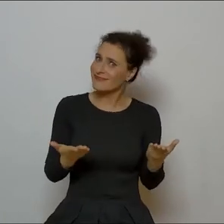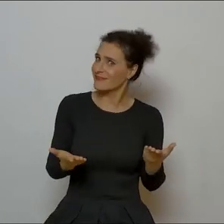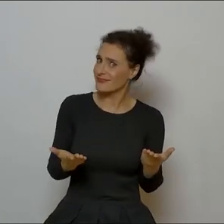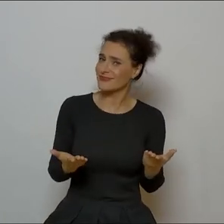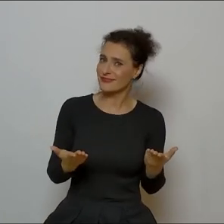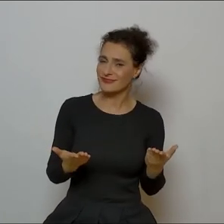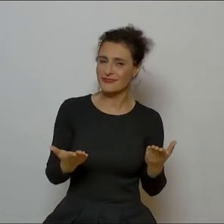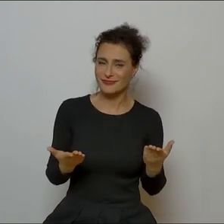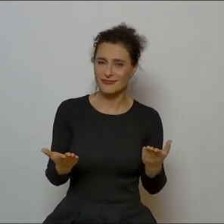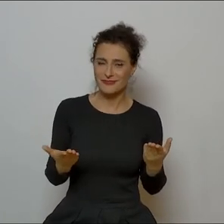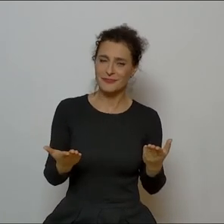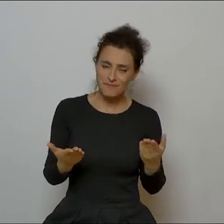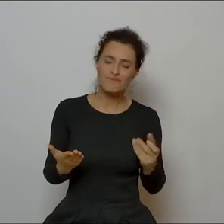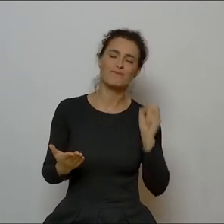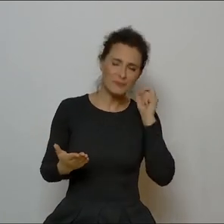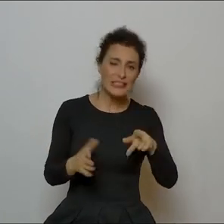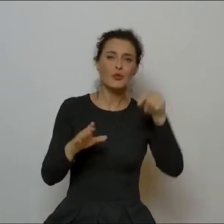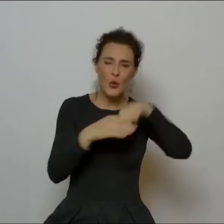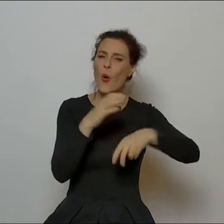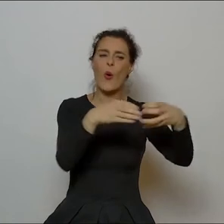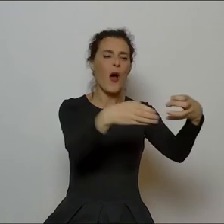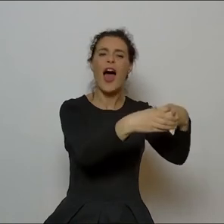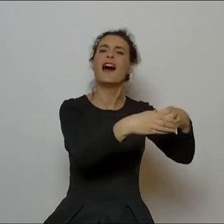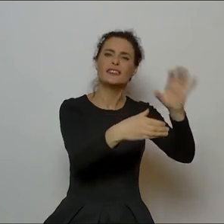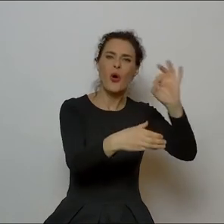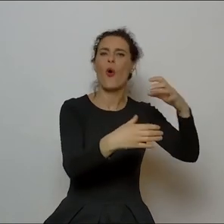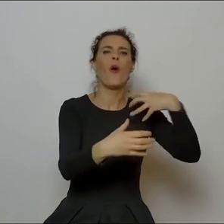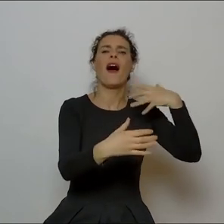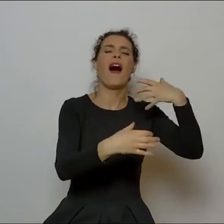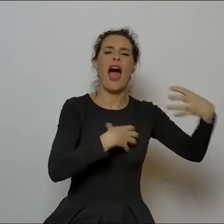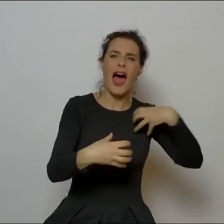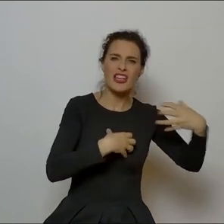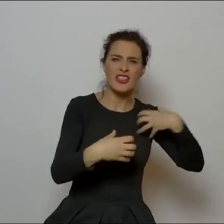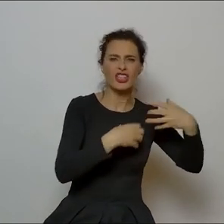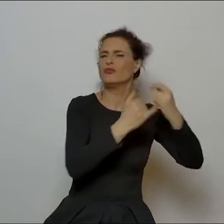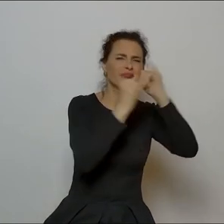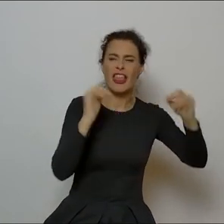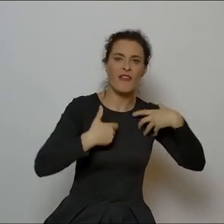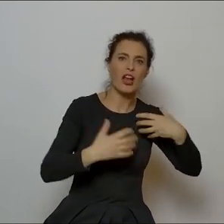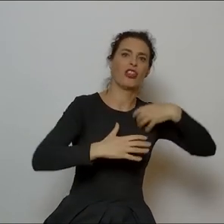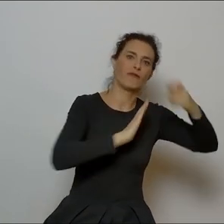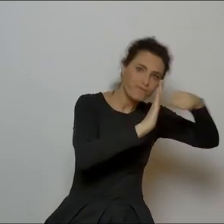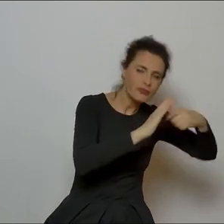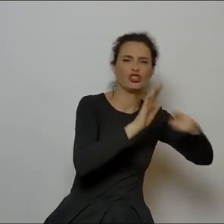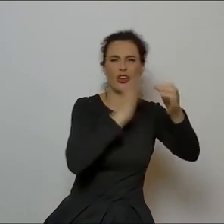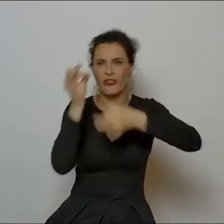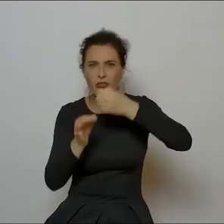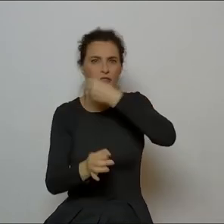są właśnie pewni artyści, już nieważne jakich sztuk, którzy trochę wbijają